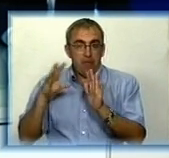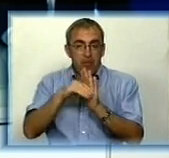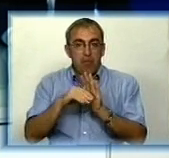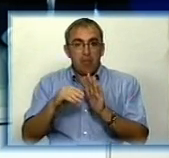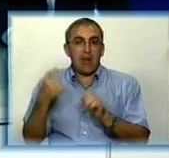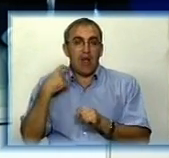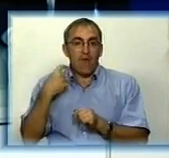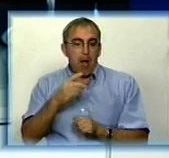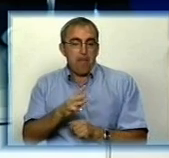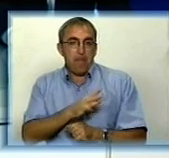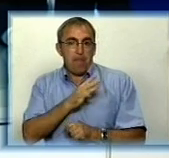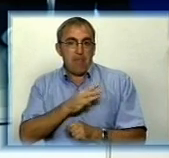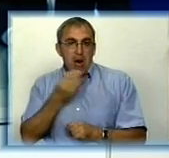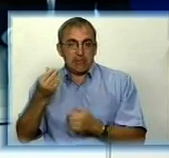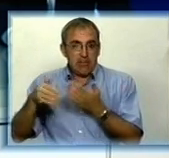Ну,